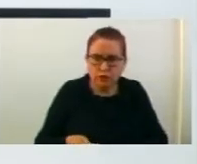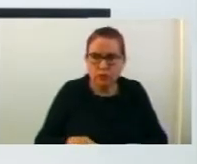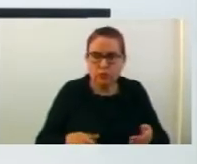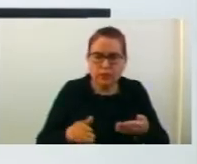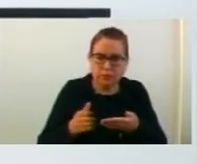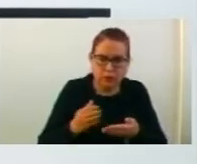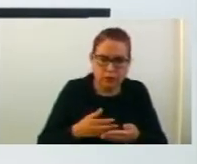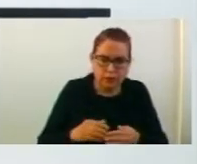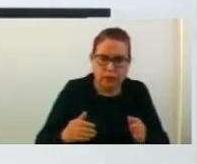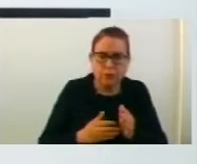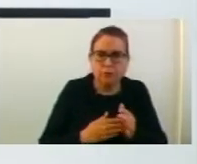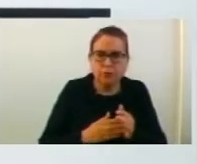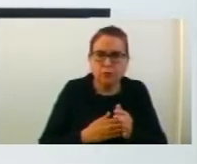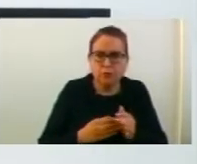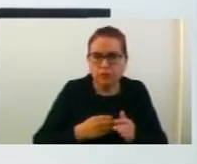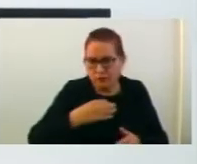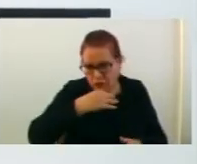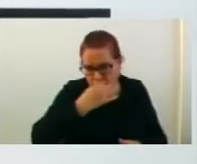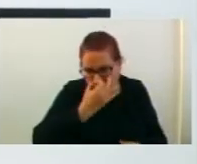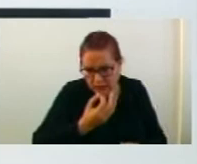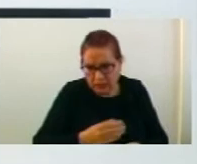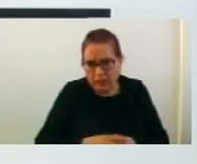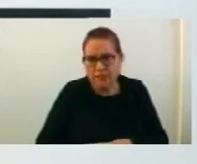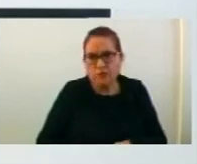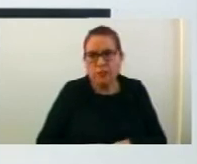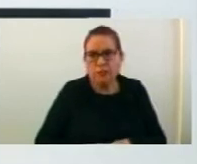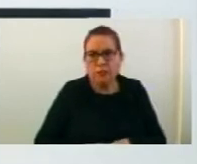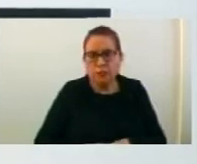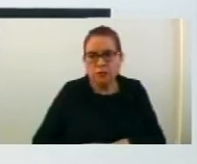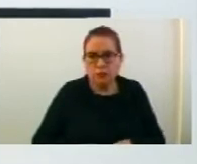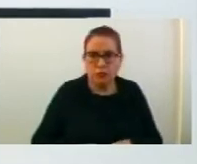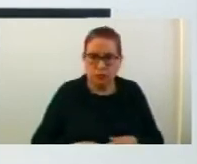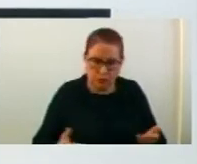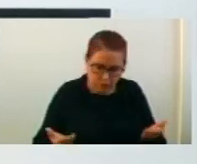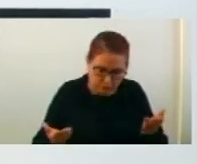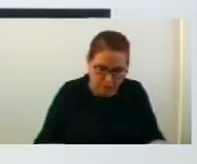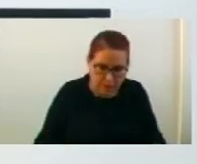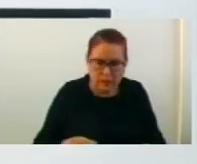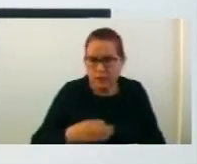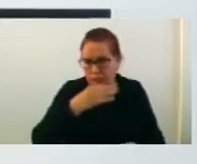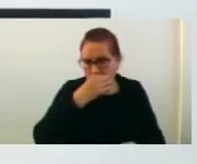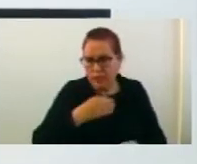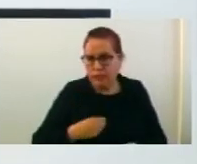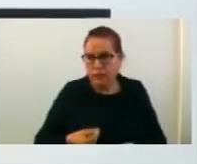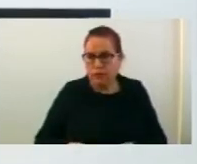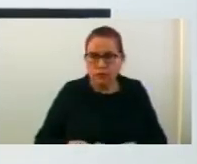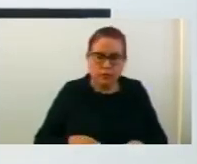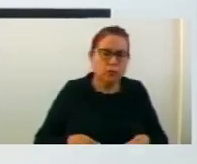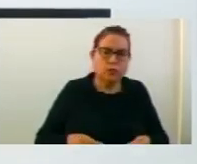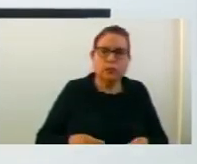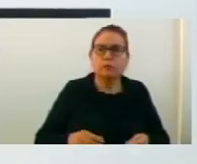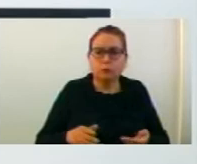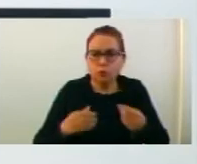библиотека е потребен информатичар. Така да, наведено е во нашето варање, дека е потребен